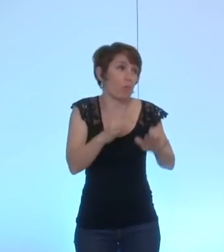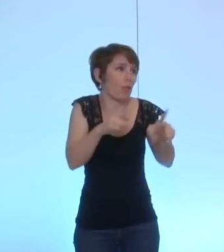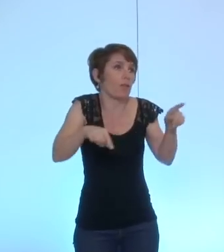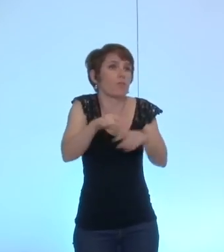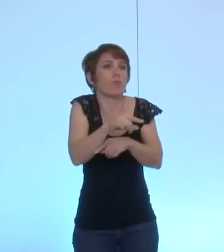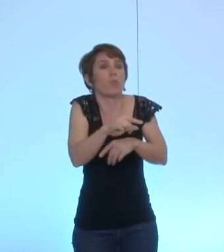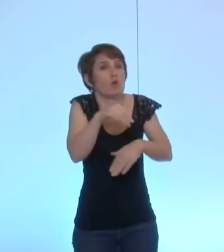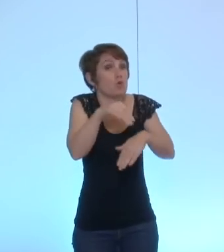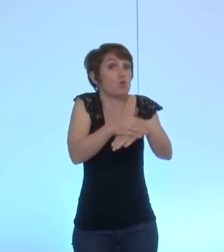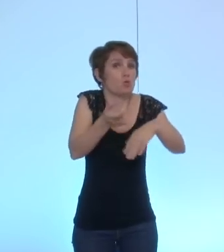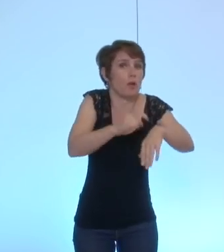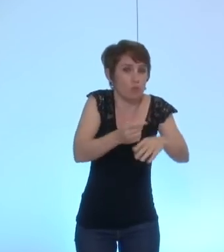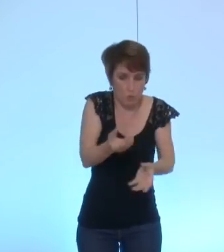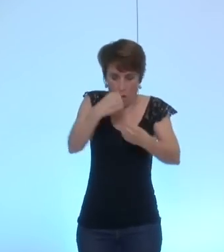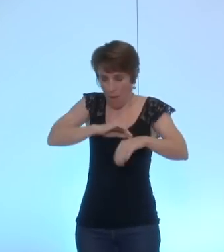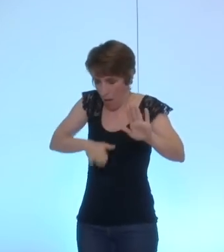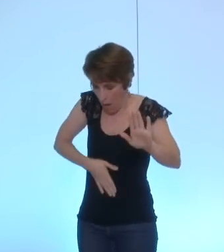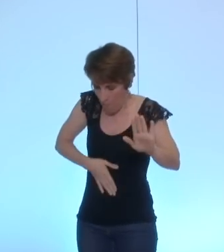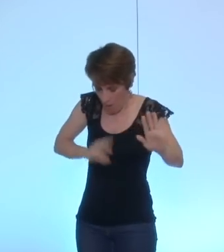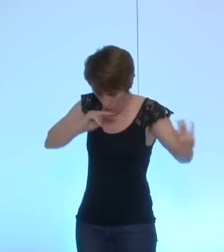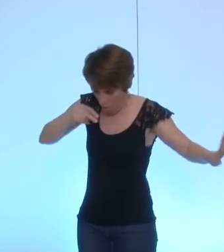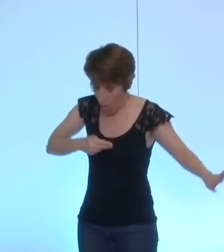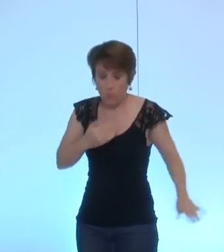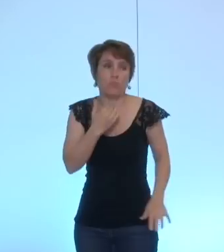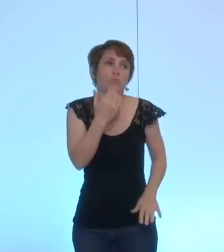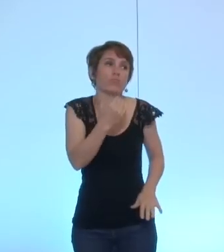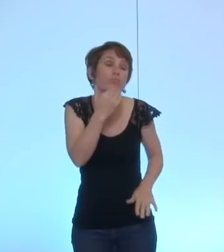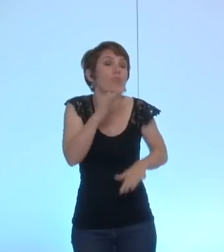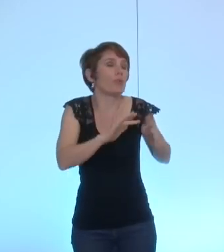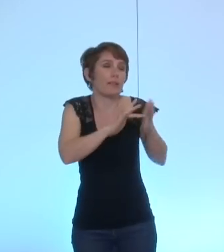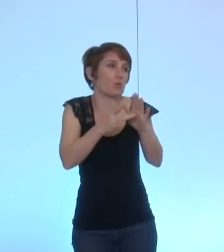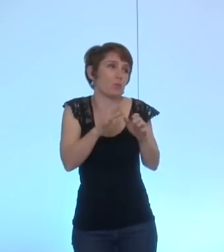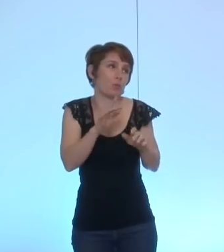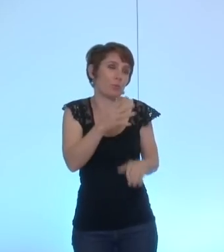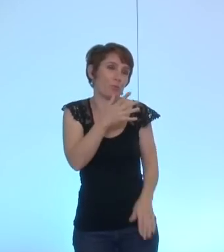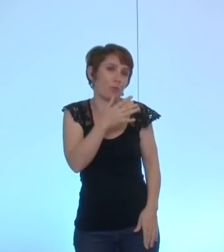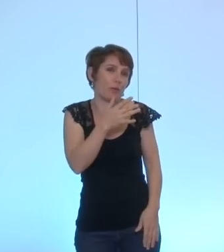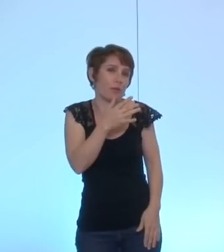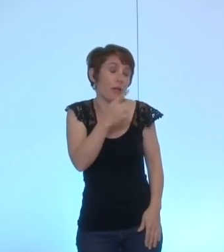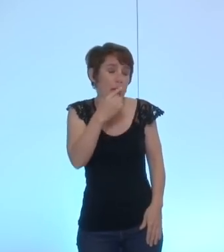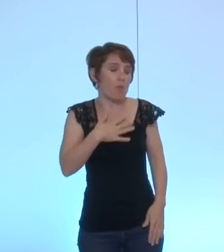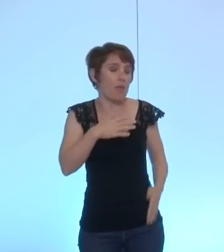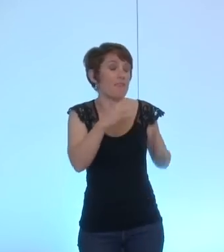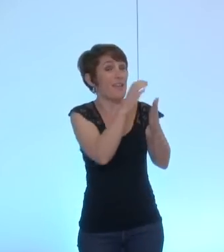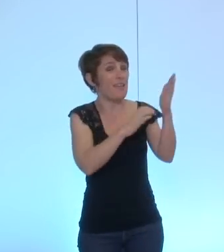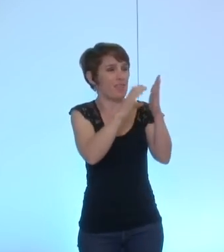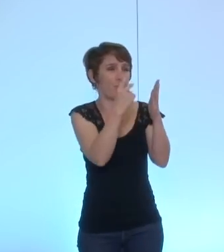dès ce soir dans les modifications qui auraient été nécessaires à votre délibération